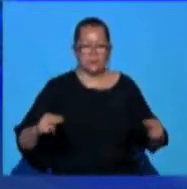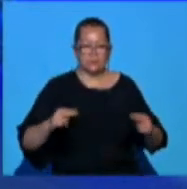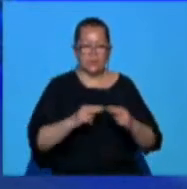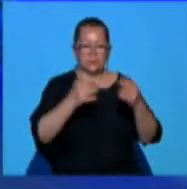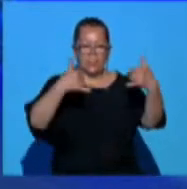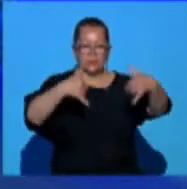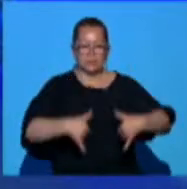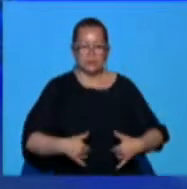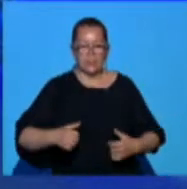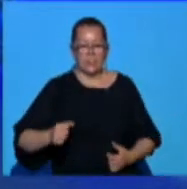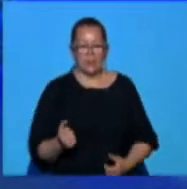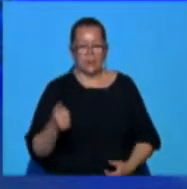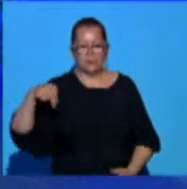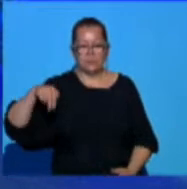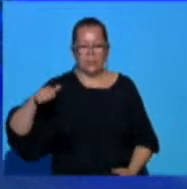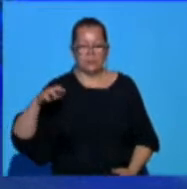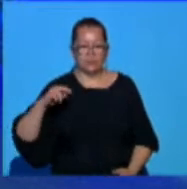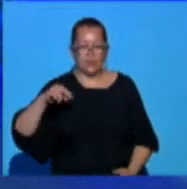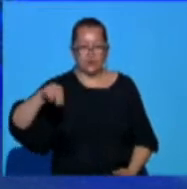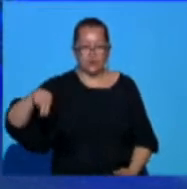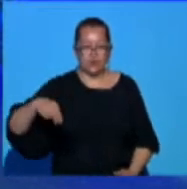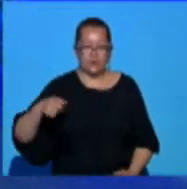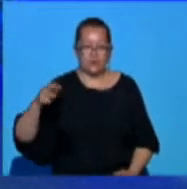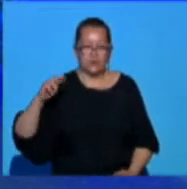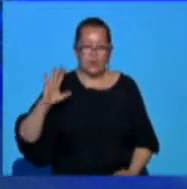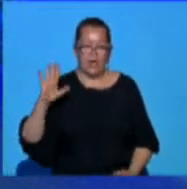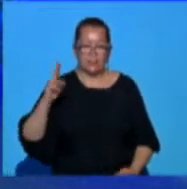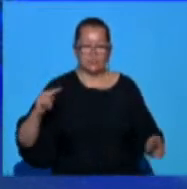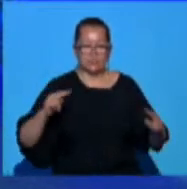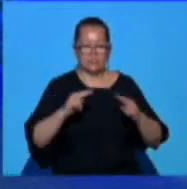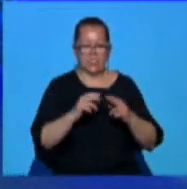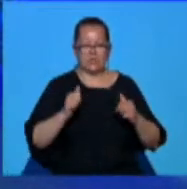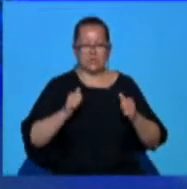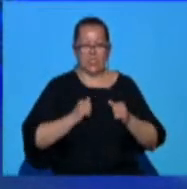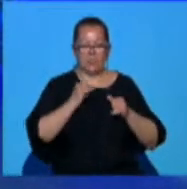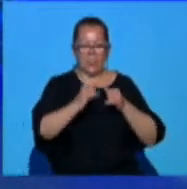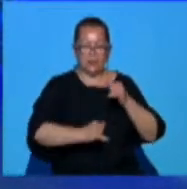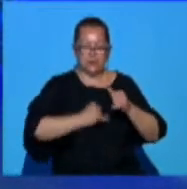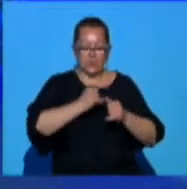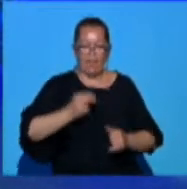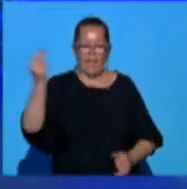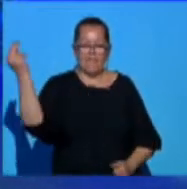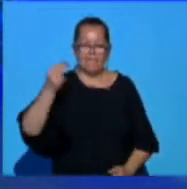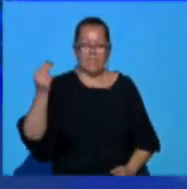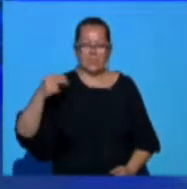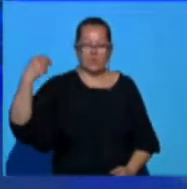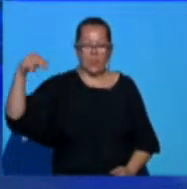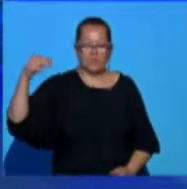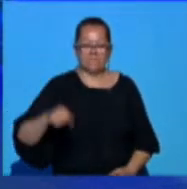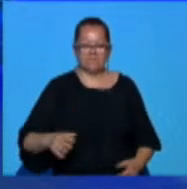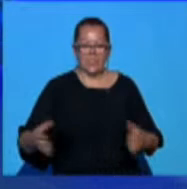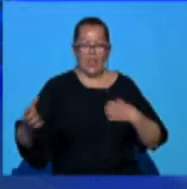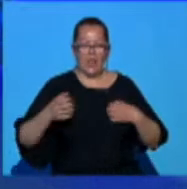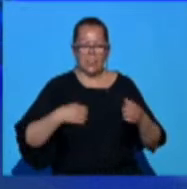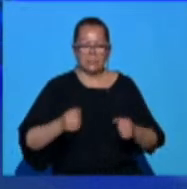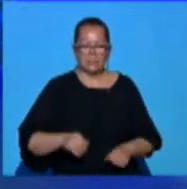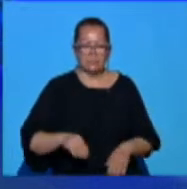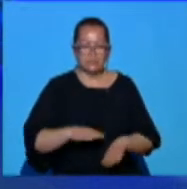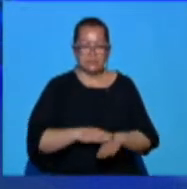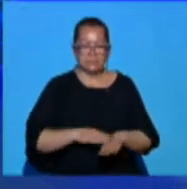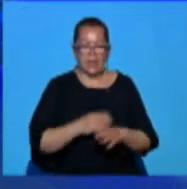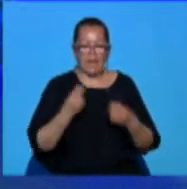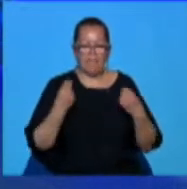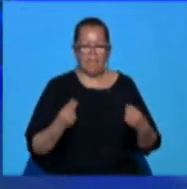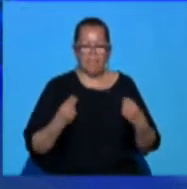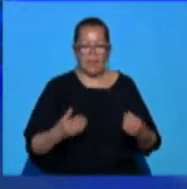-au întâlnit și anul acesta în comuna Nenciulești din județul Telorman la 5-a ediție a Taberei Internaționale de pictură în aer liber. Artiștii se simt la